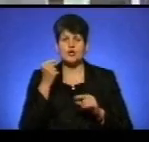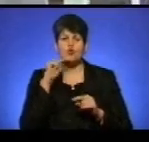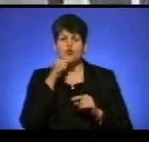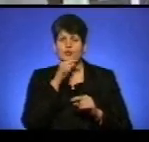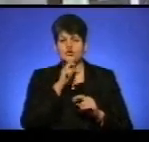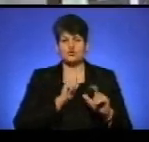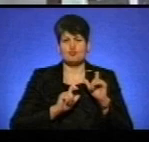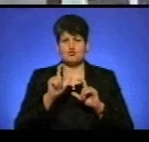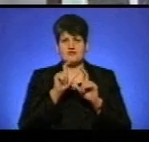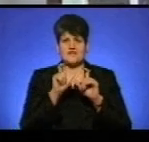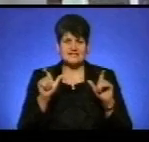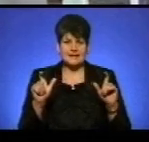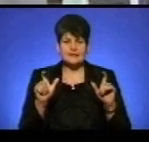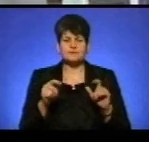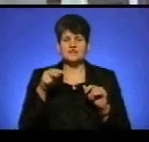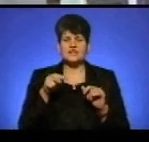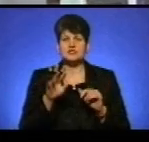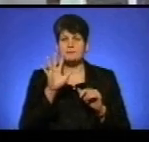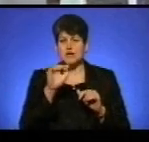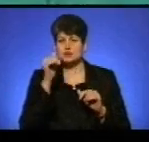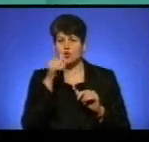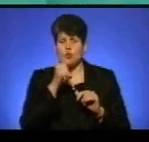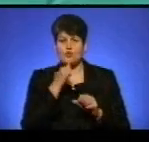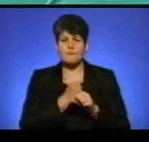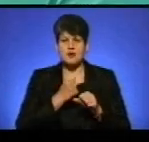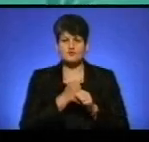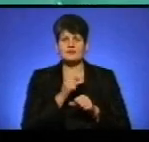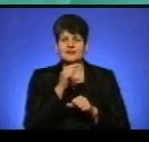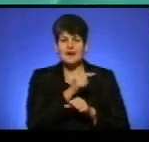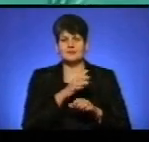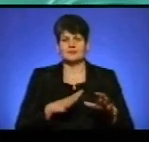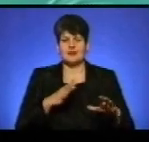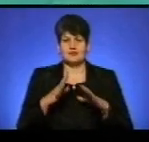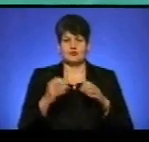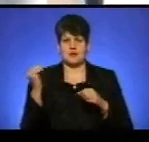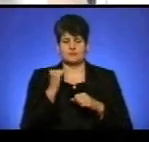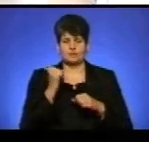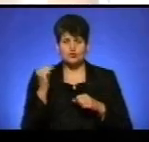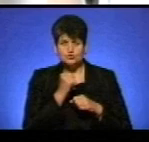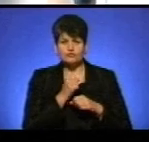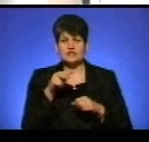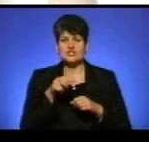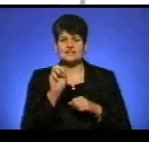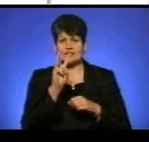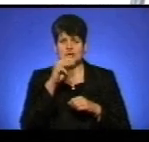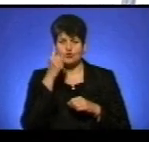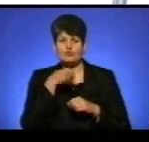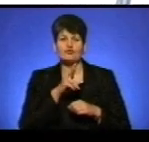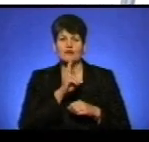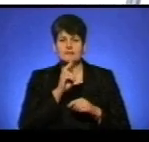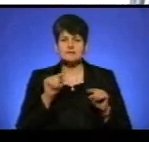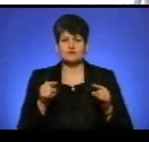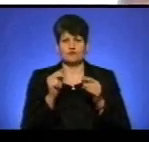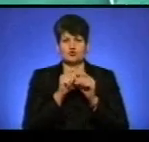економічному університеті. З 2005 року працював там тренером з армспорту. В 2013 році у Кременці